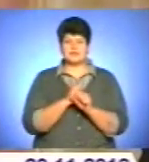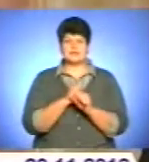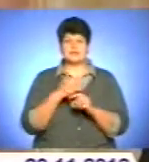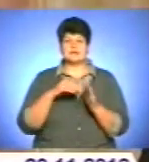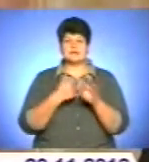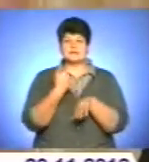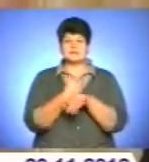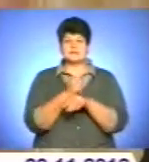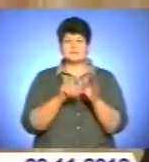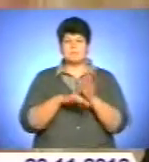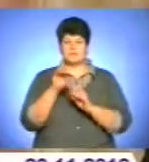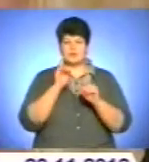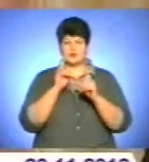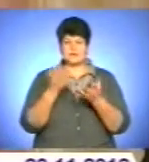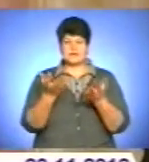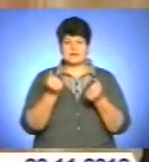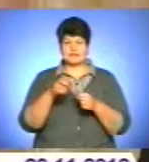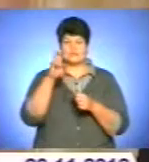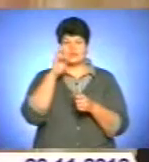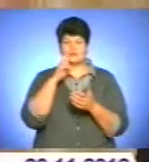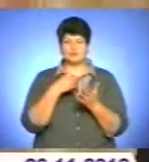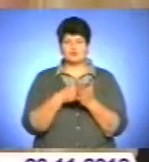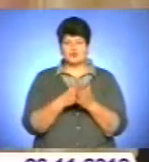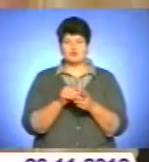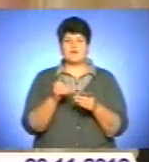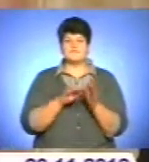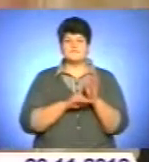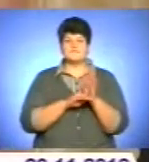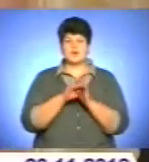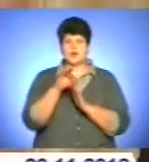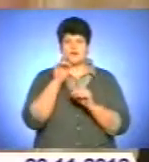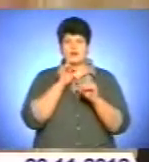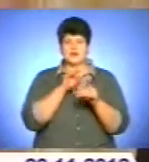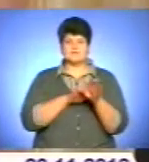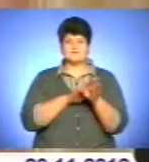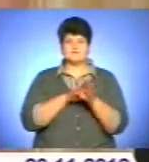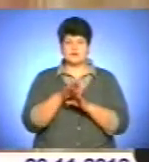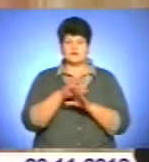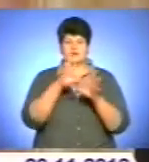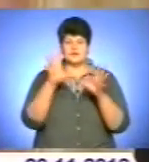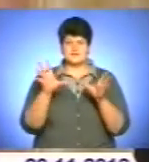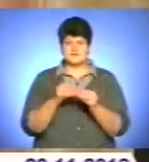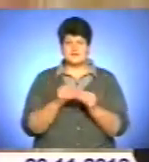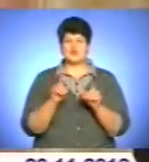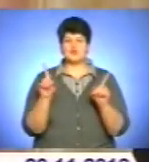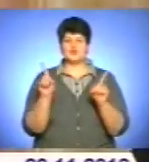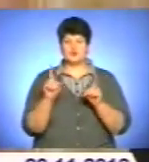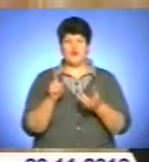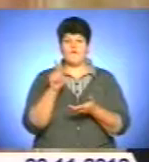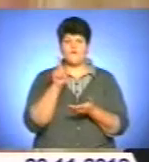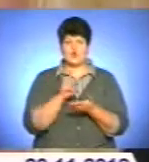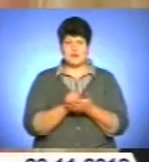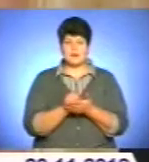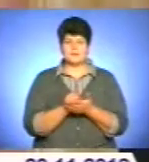державного бюджету. Для того, щоб Верховна Рада виконала сповна те, що вона має